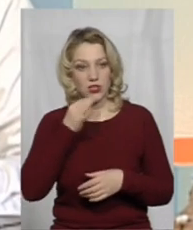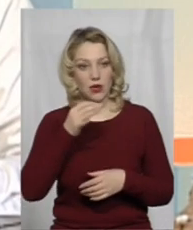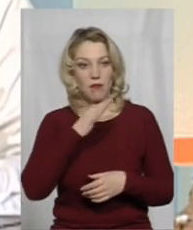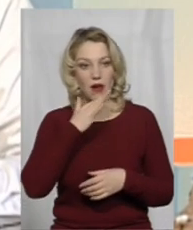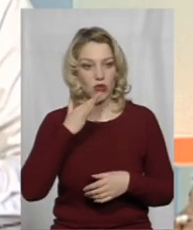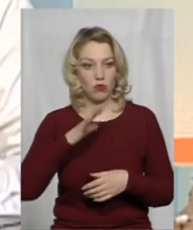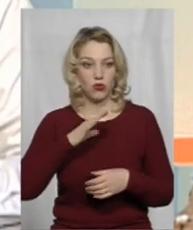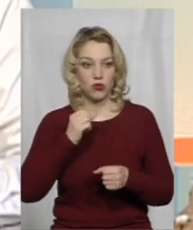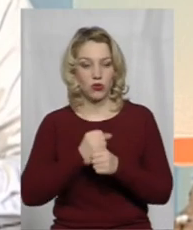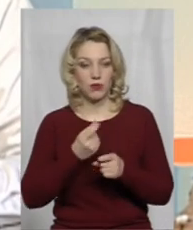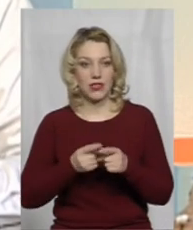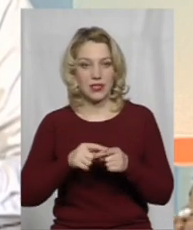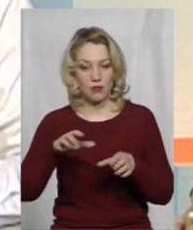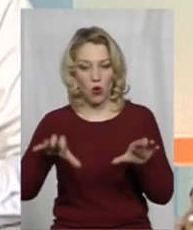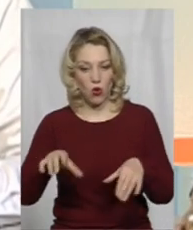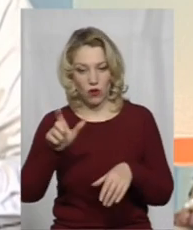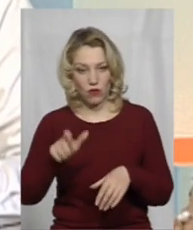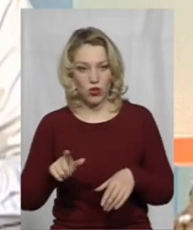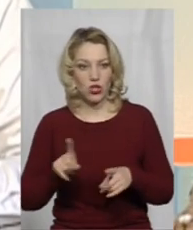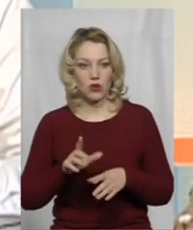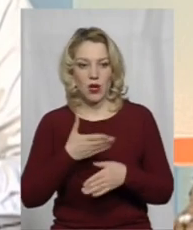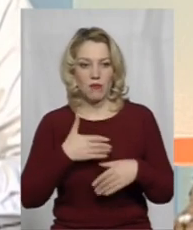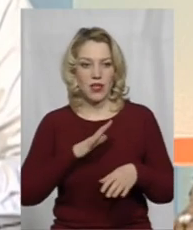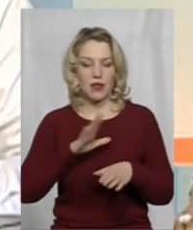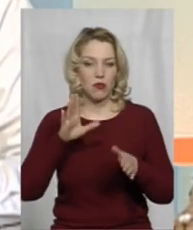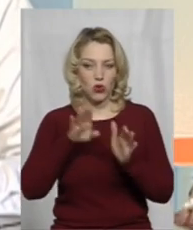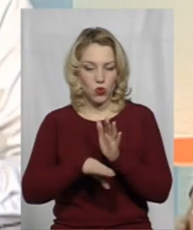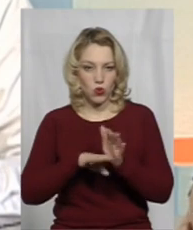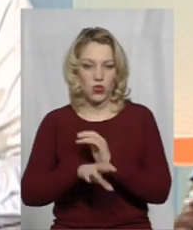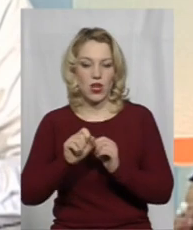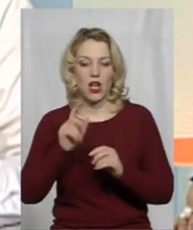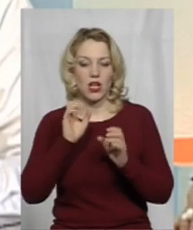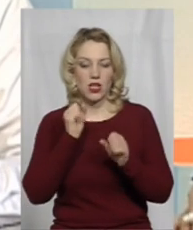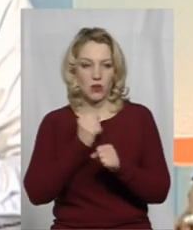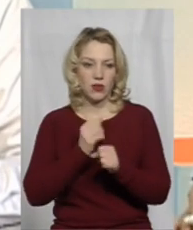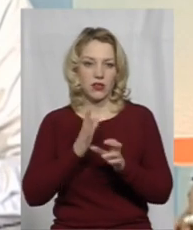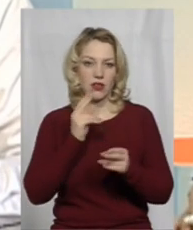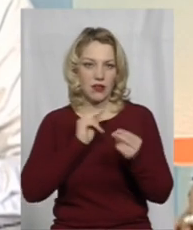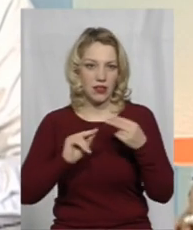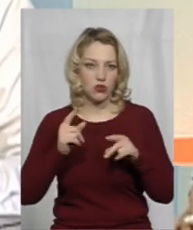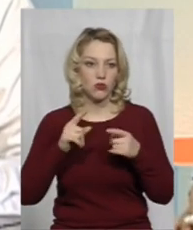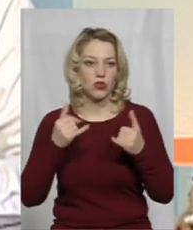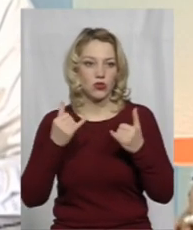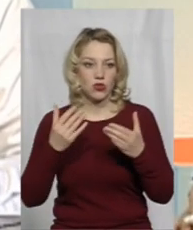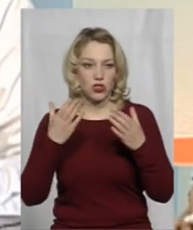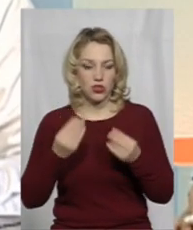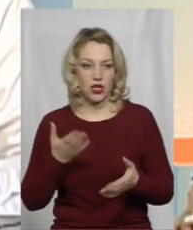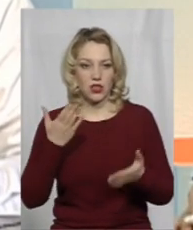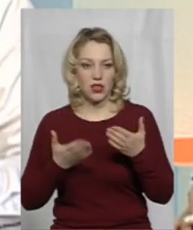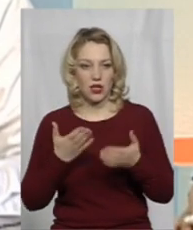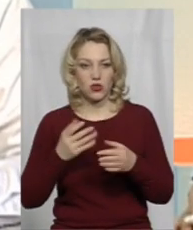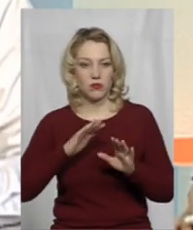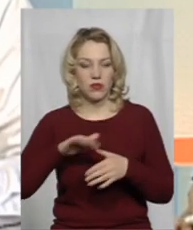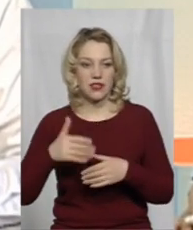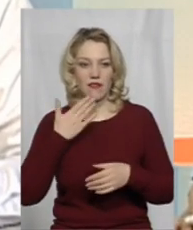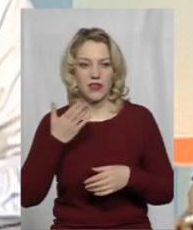зроблено було цим головою. І щоб ми були не хуже, щоб ми тільки робили на краще. Тому що на сьогоднішній день, навіть, як після